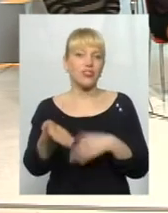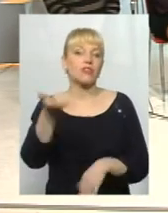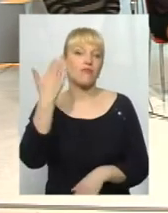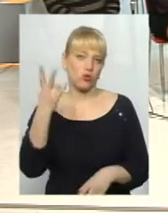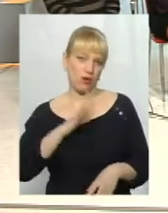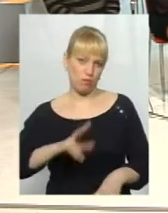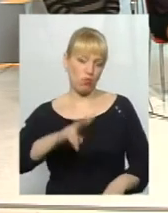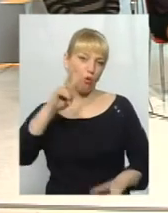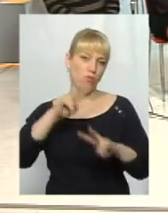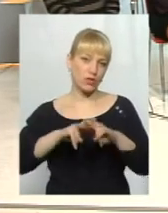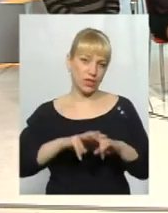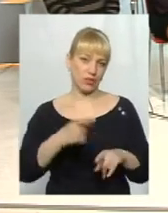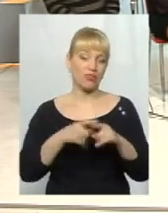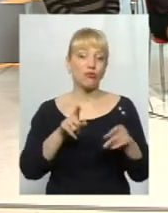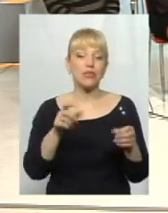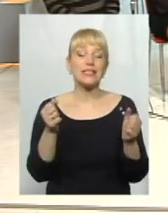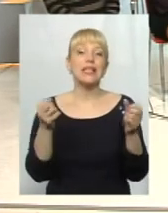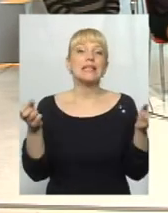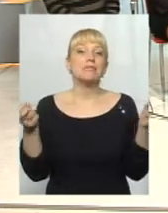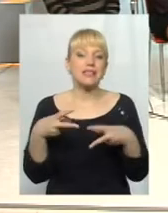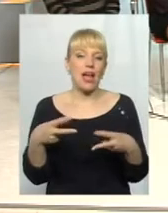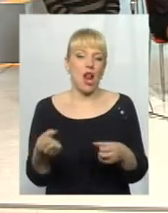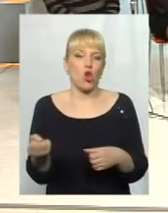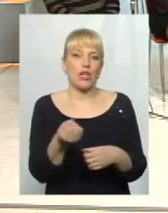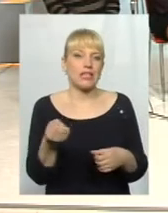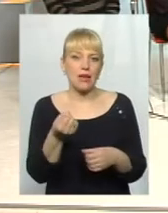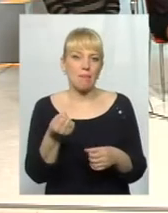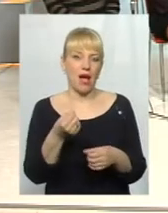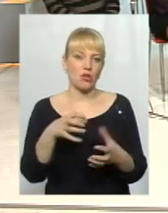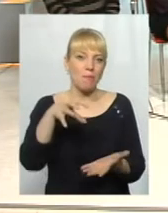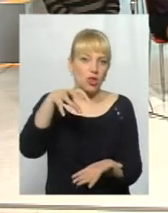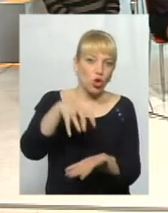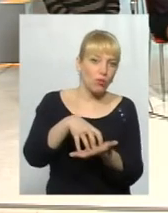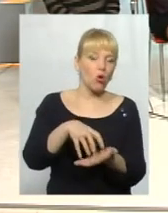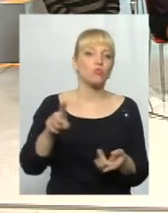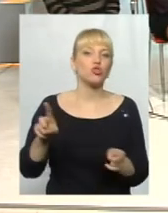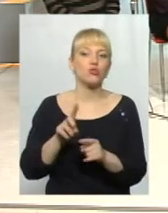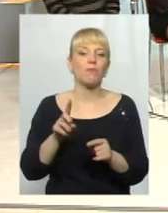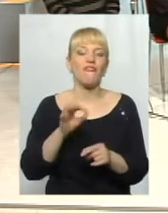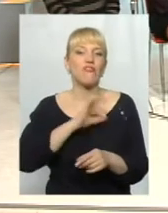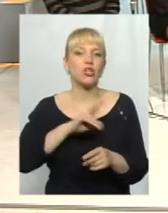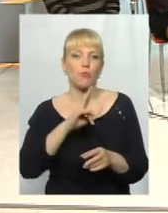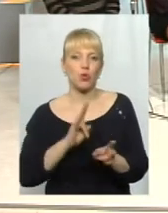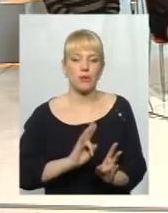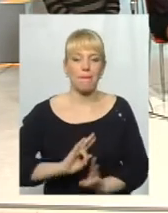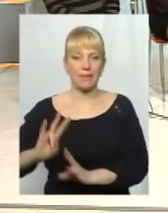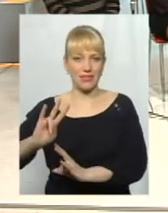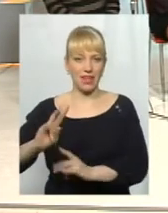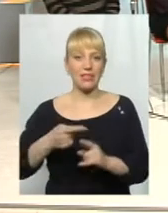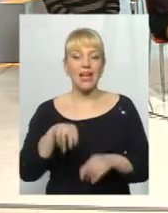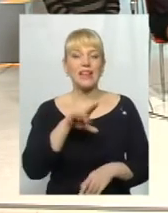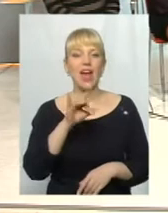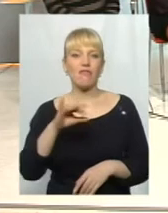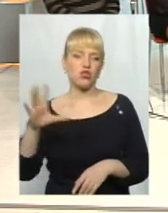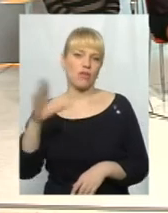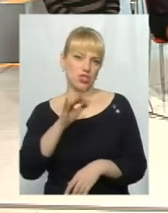посадити. Його тримають спеціально під купаком, щоб використати для якихось речей, когось підставити. Адже дерев'янчук весь